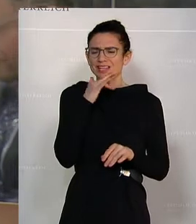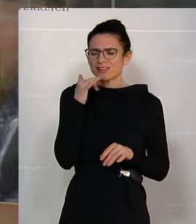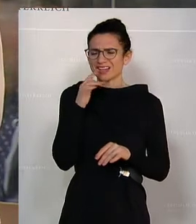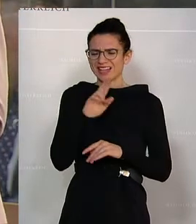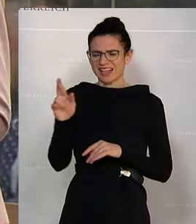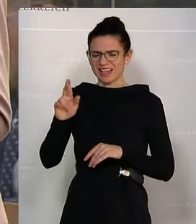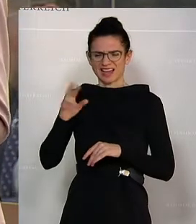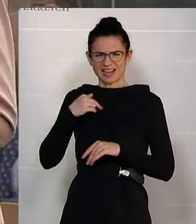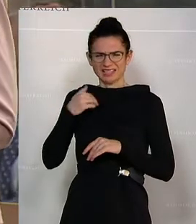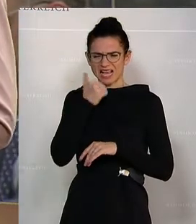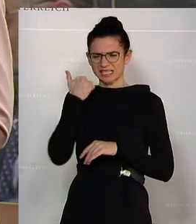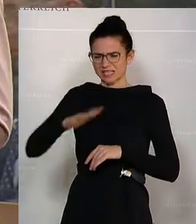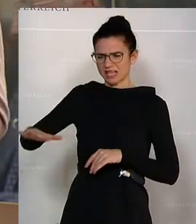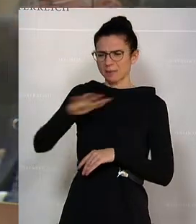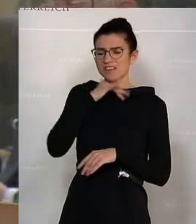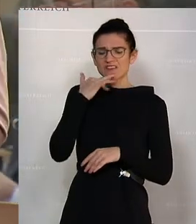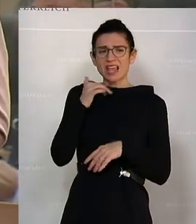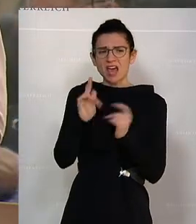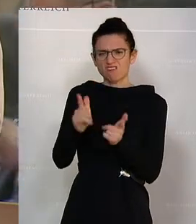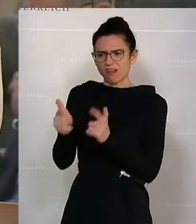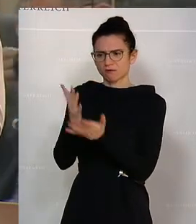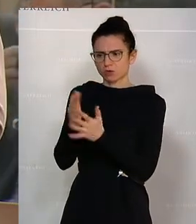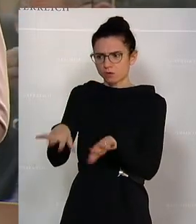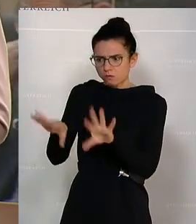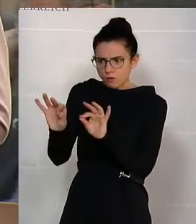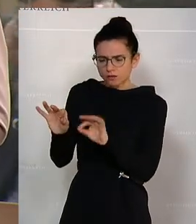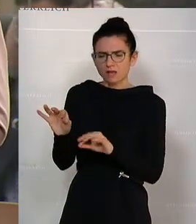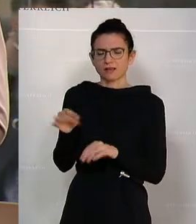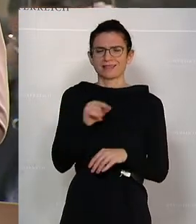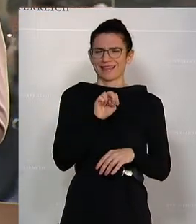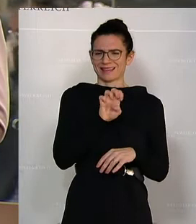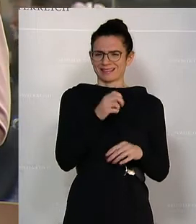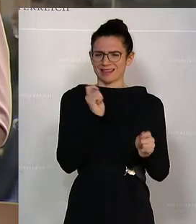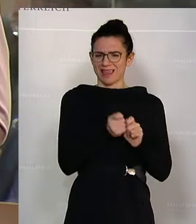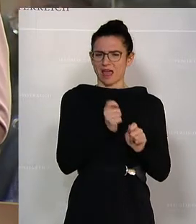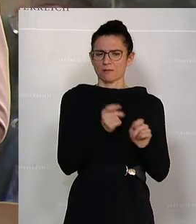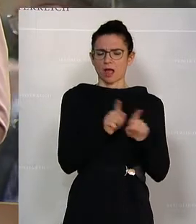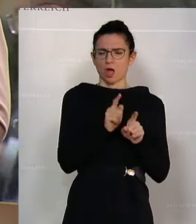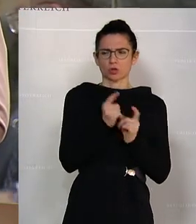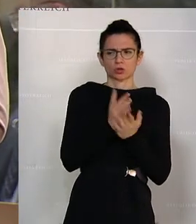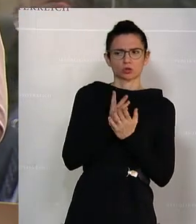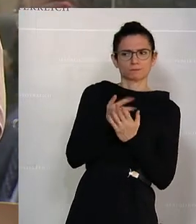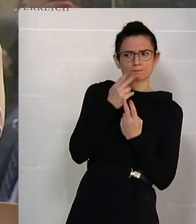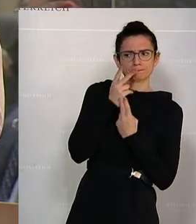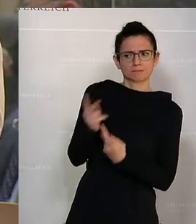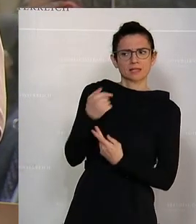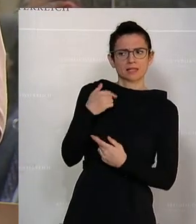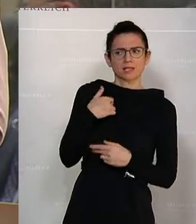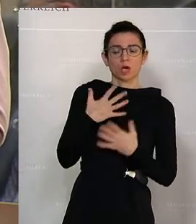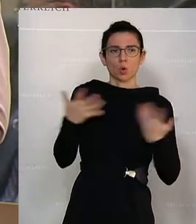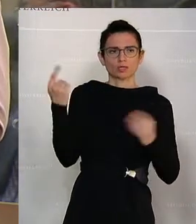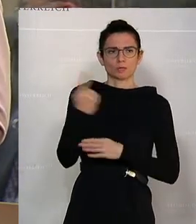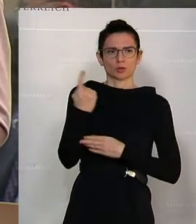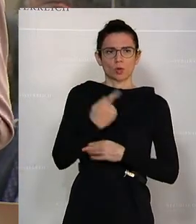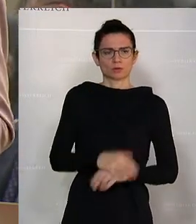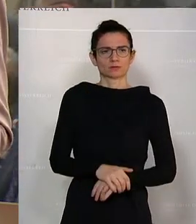rechtsextremen Szene und ihr Vorgänger, mittlerweile Bundeskanzler Nehammer, hat ja auch auf die Bedrohung durch die rechtsextreme Szene hingewiesen.